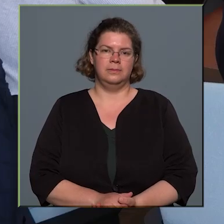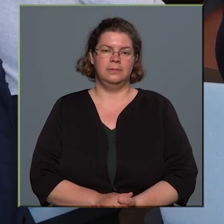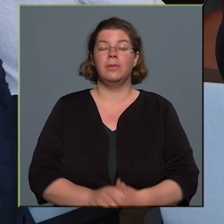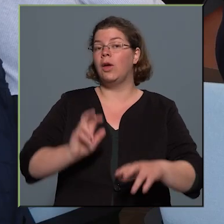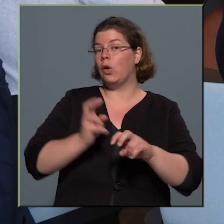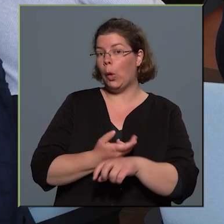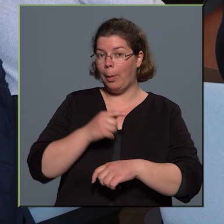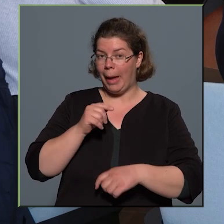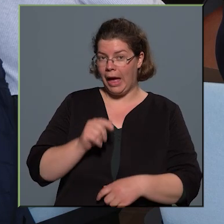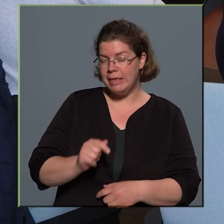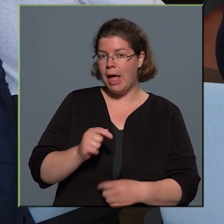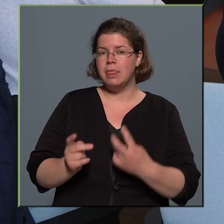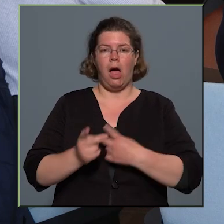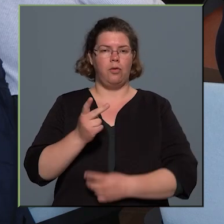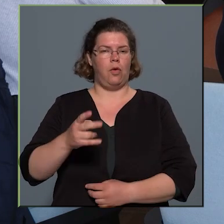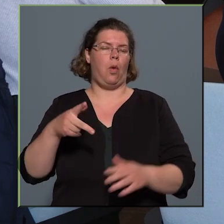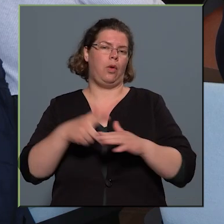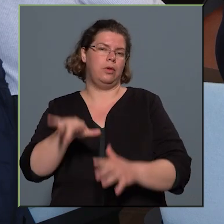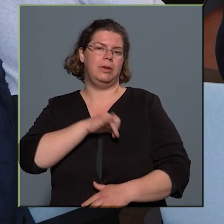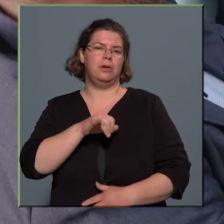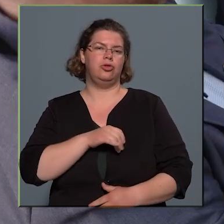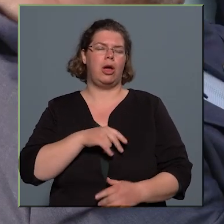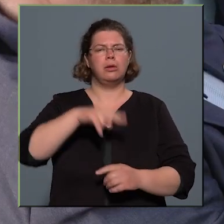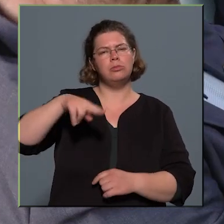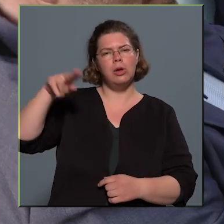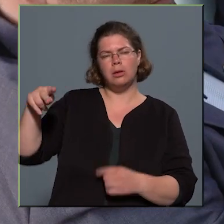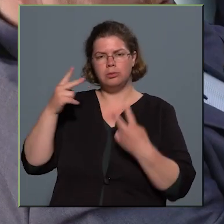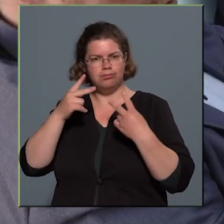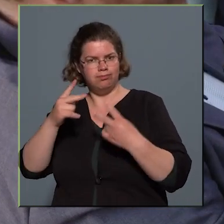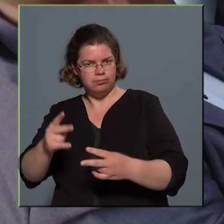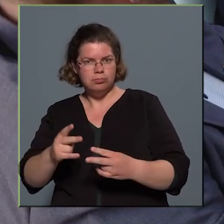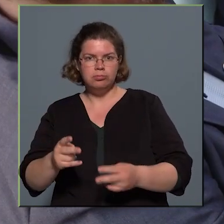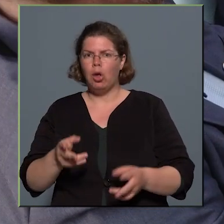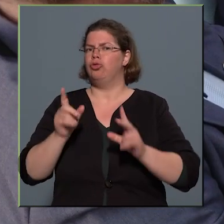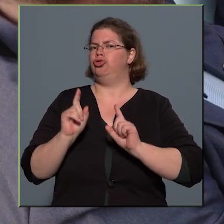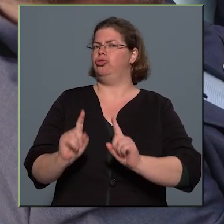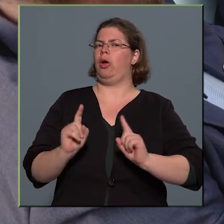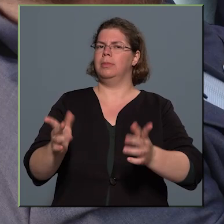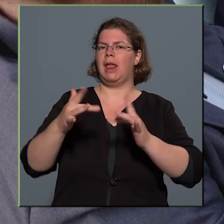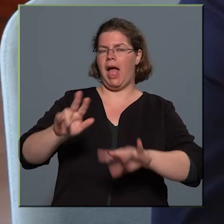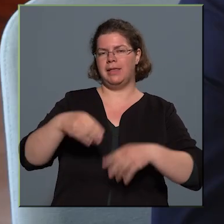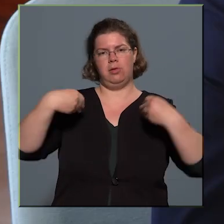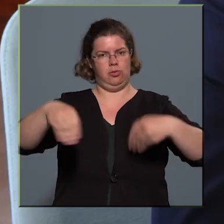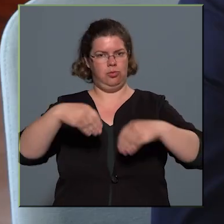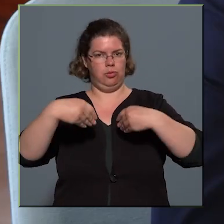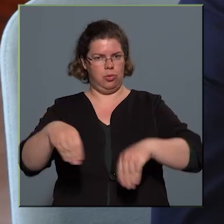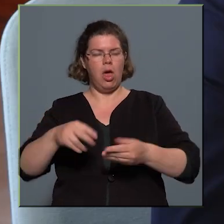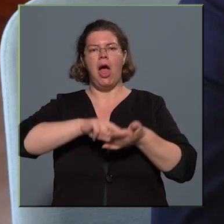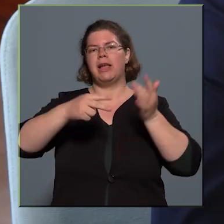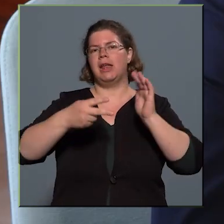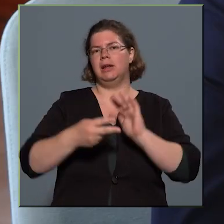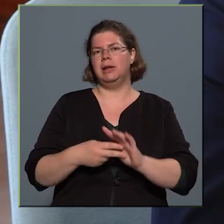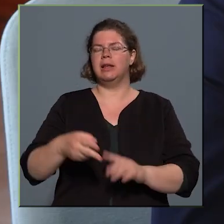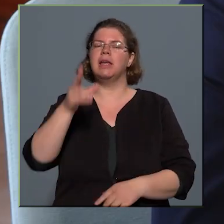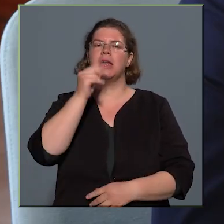Kőbányán a fő közbiztonsági mutatókat tekintve továbbra is stabil helyzetről számolt be a kerületi rendőrkapitányság